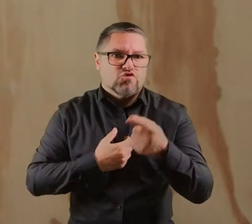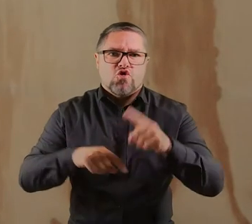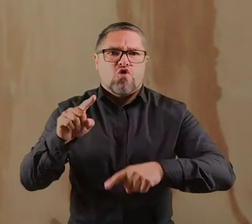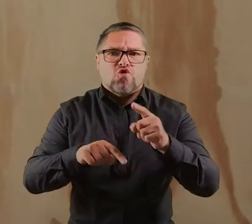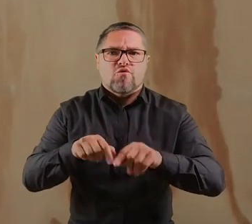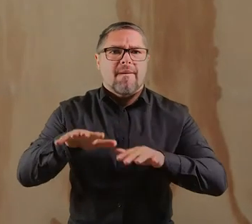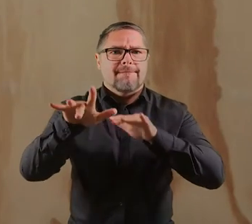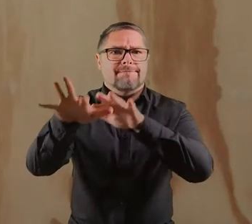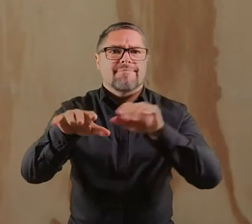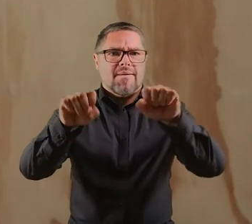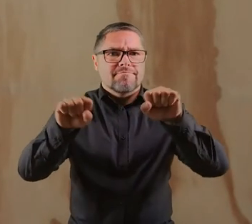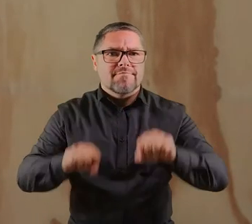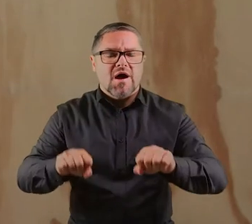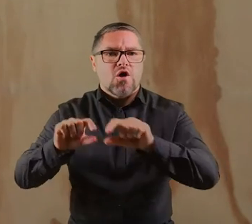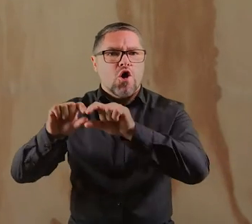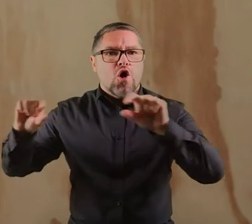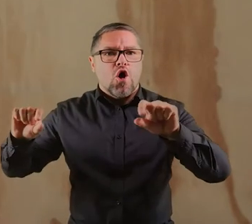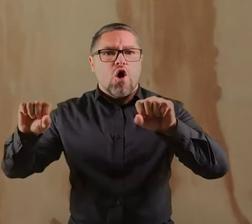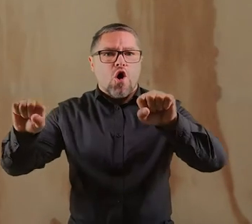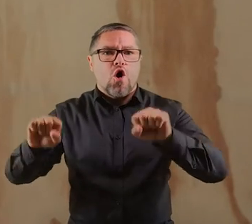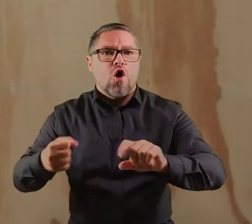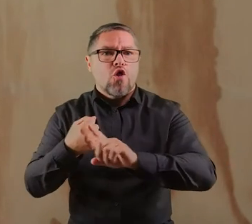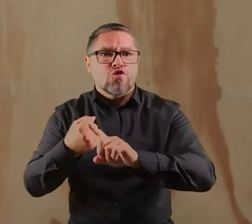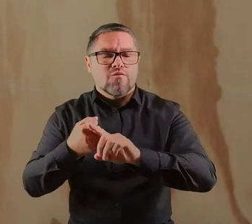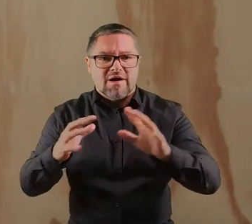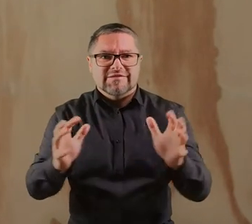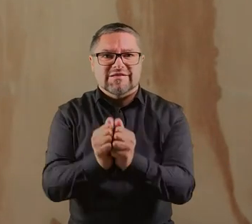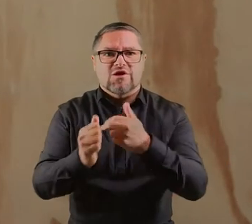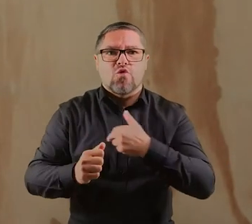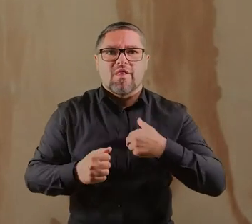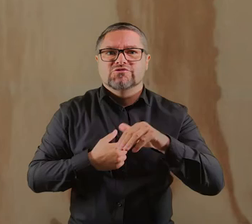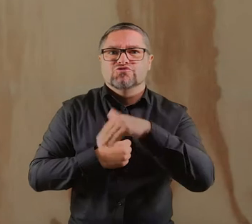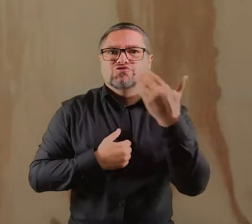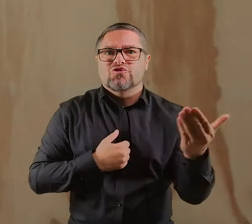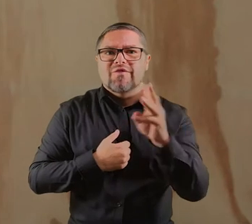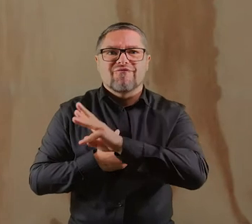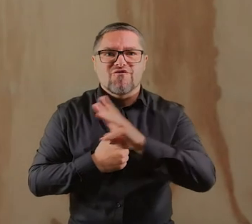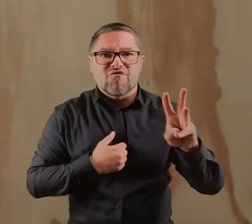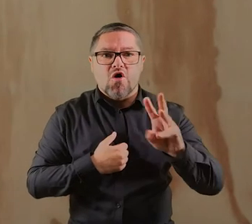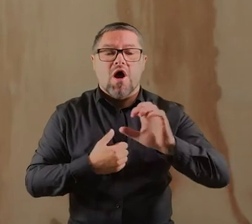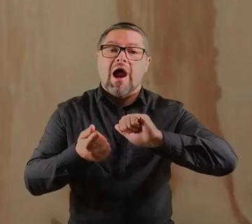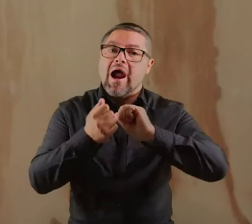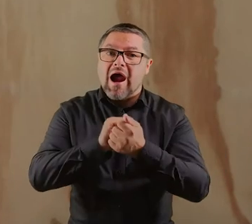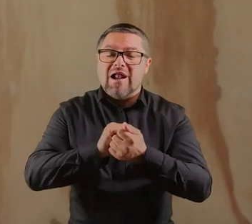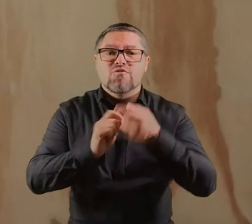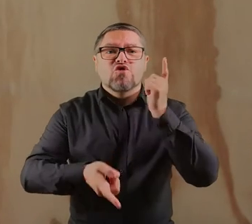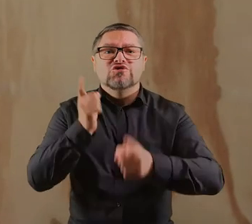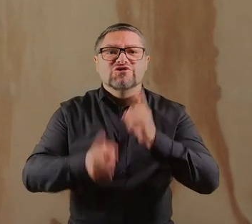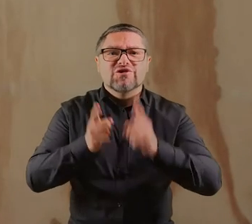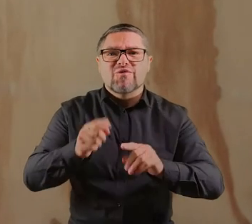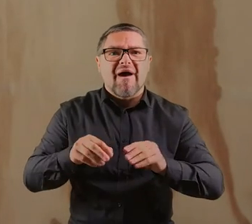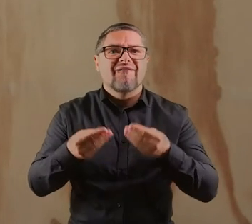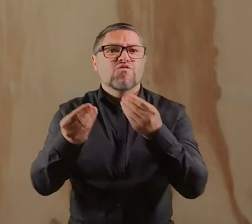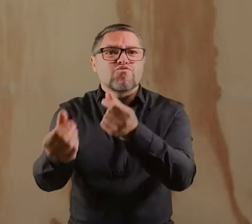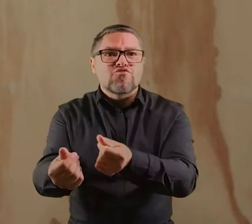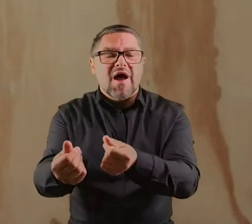Państwo skorzystać z tradycyjnego przelewu bankowego. Numer konta znajdziecie Państwo na naszej stronie internetowej albo wesprzeć się narzędziami do